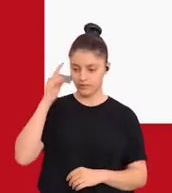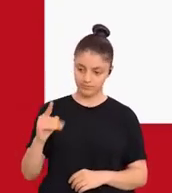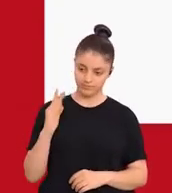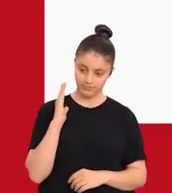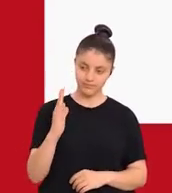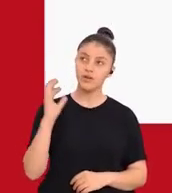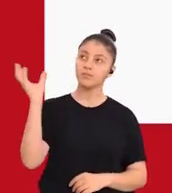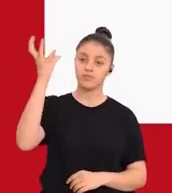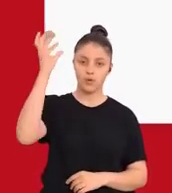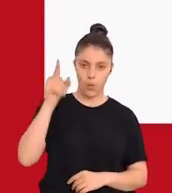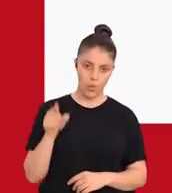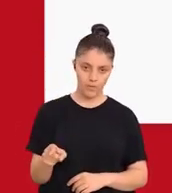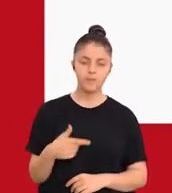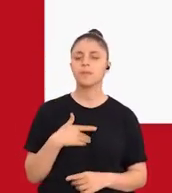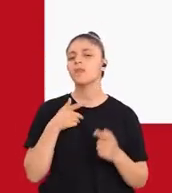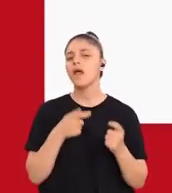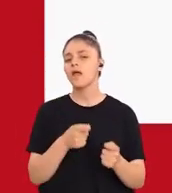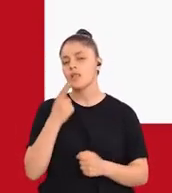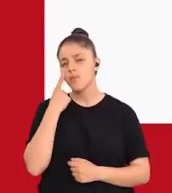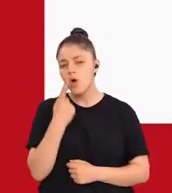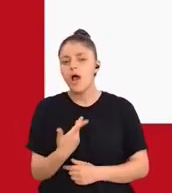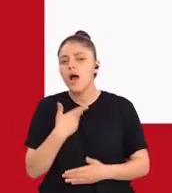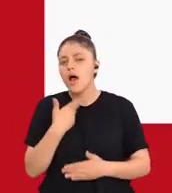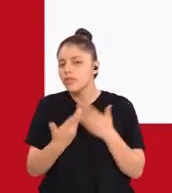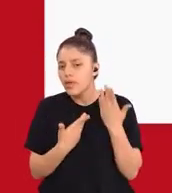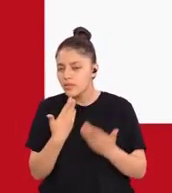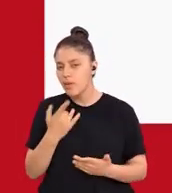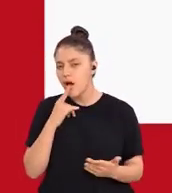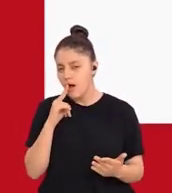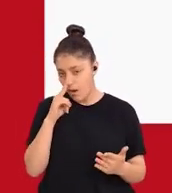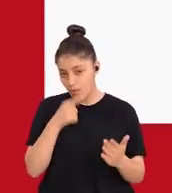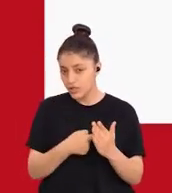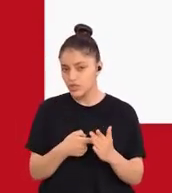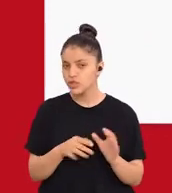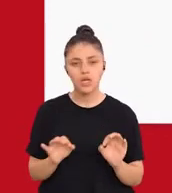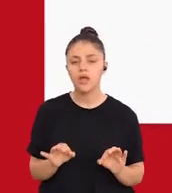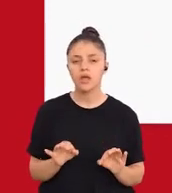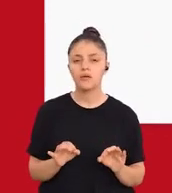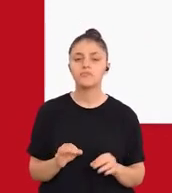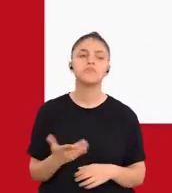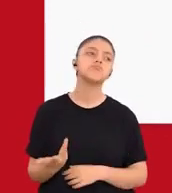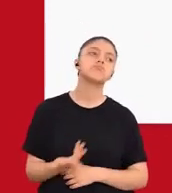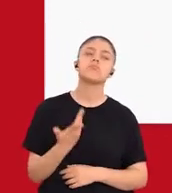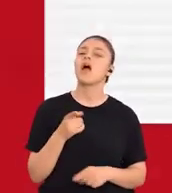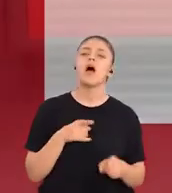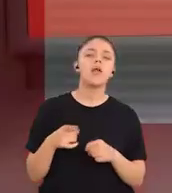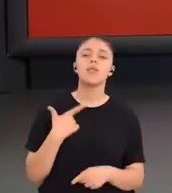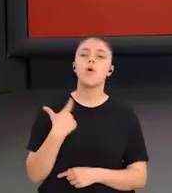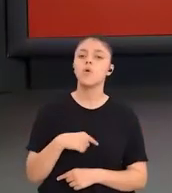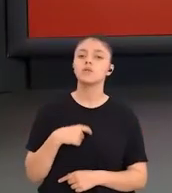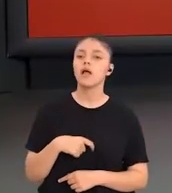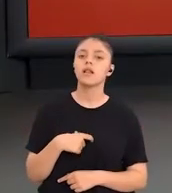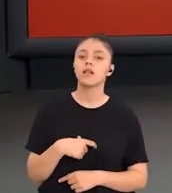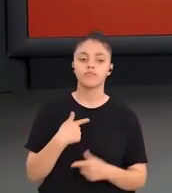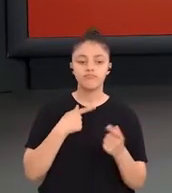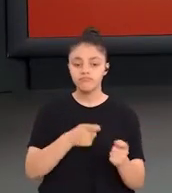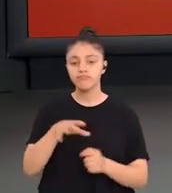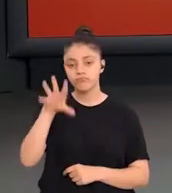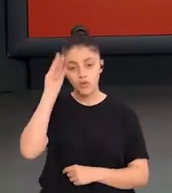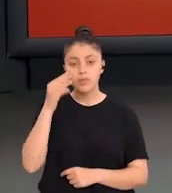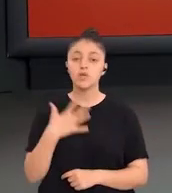Eğitim programında amaçlarla kast edilen şey hangi özelliklerin